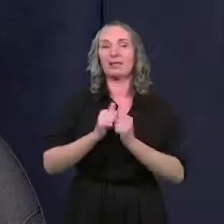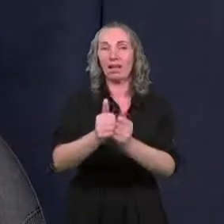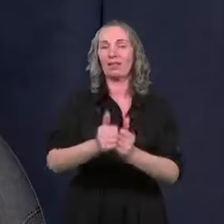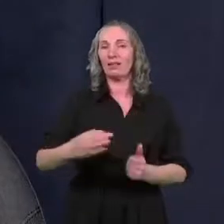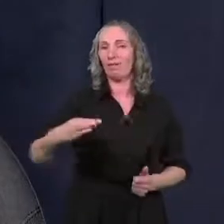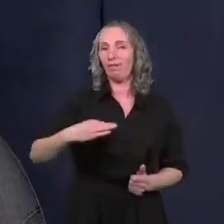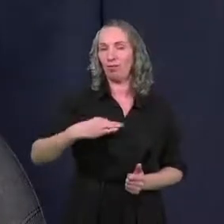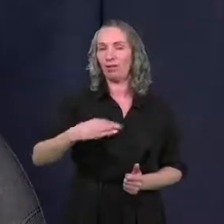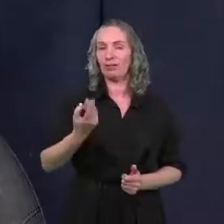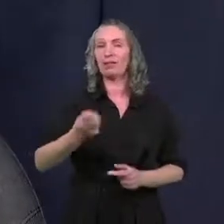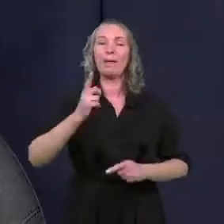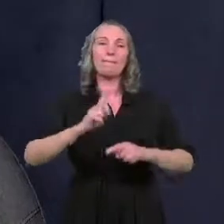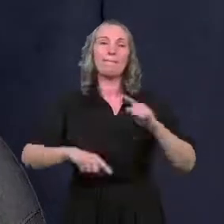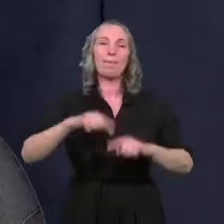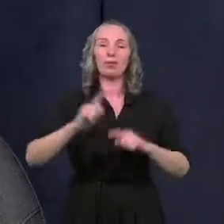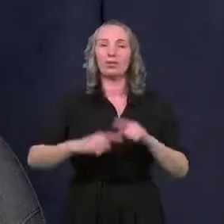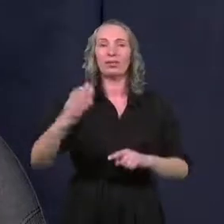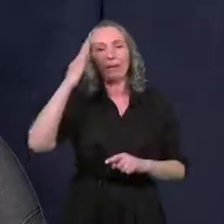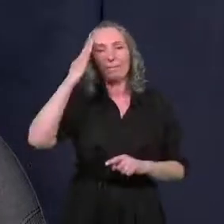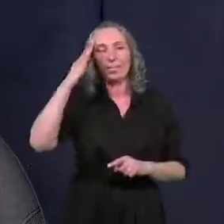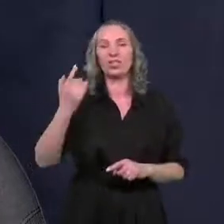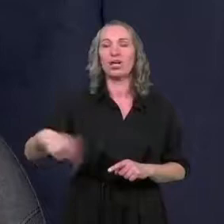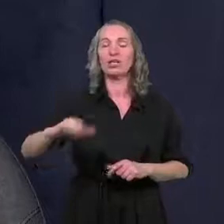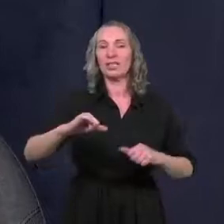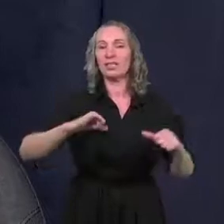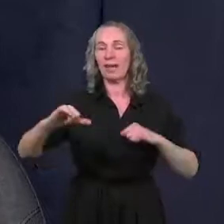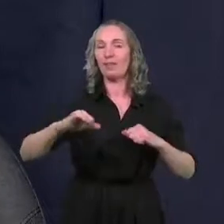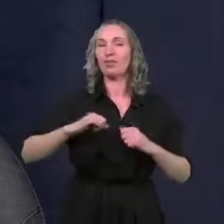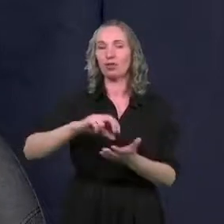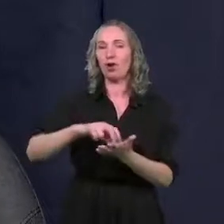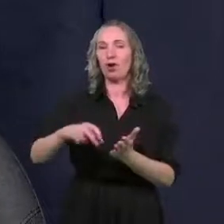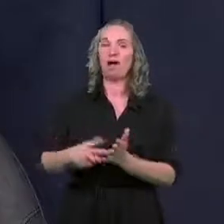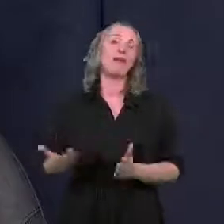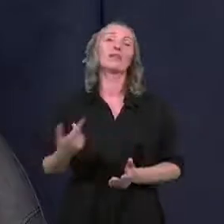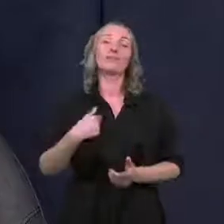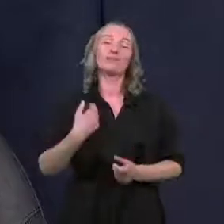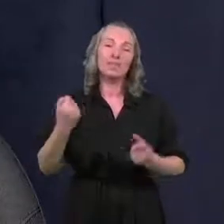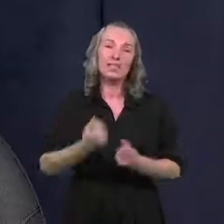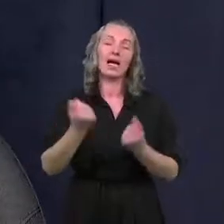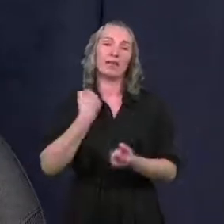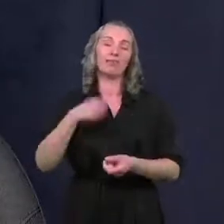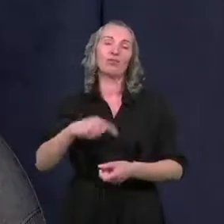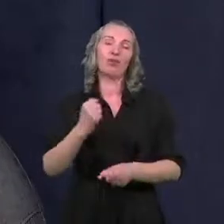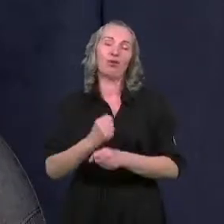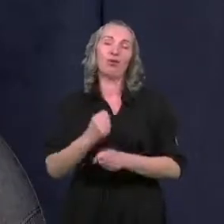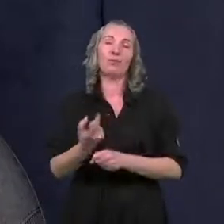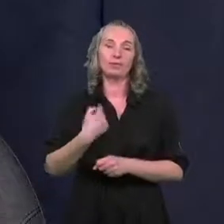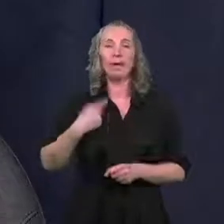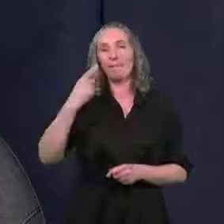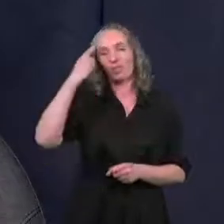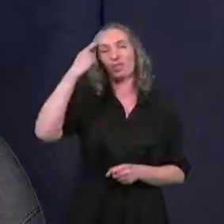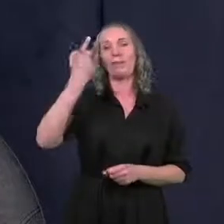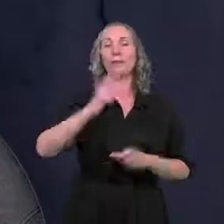kreowanie polityki mieszkaniowej przez samorząd lokalny. I staramy się to robić. Ja przypomnę